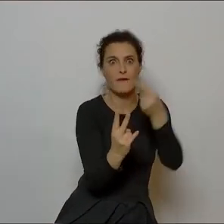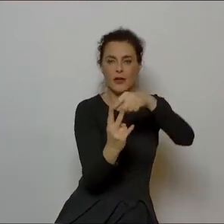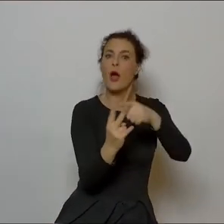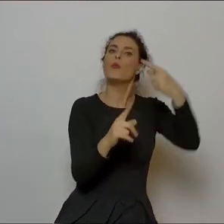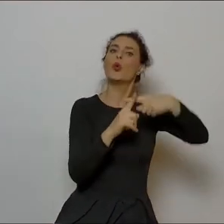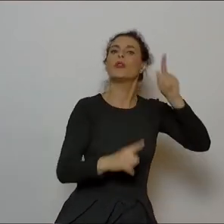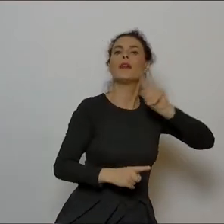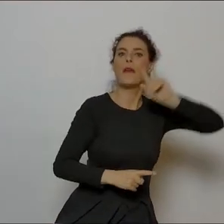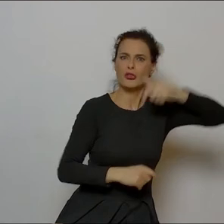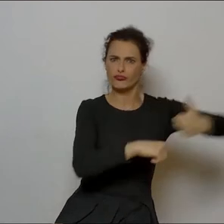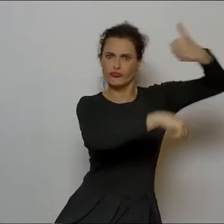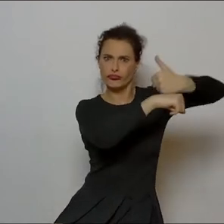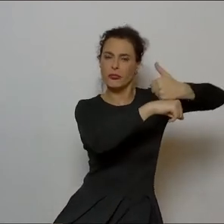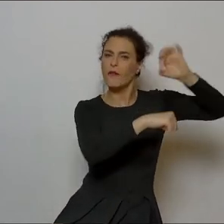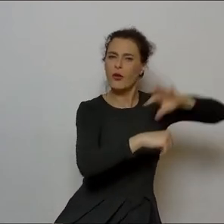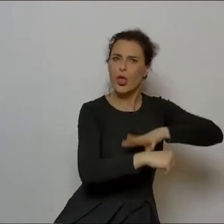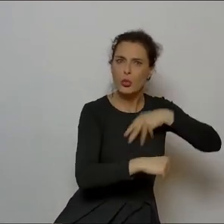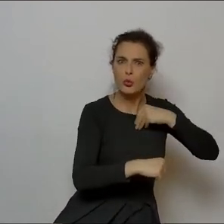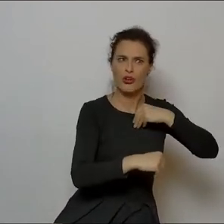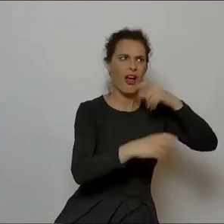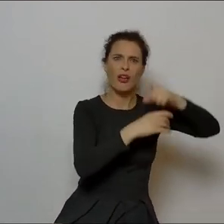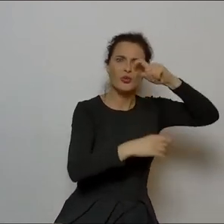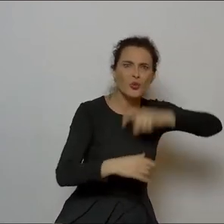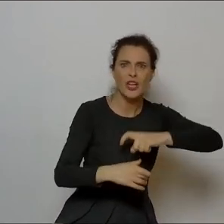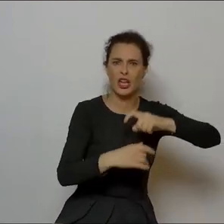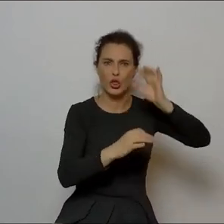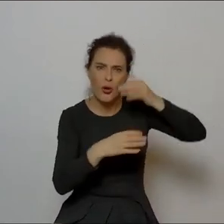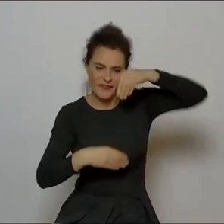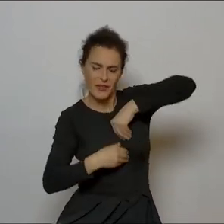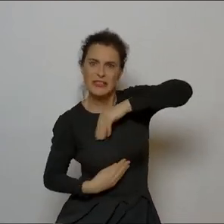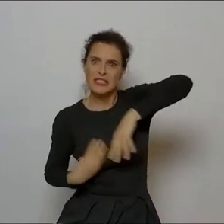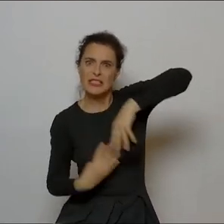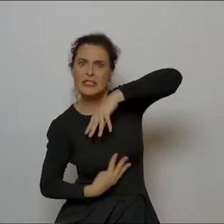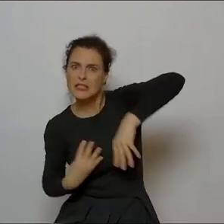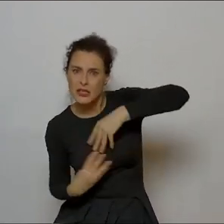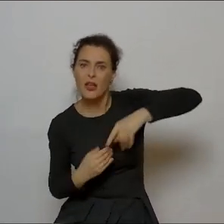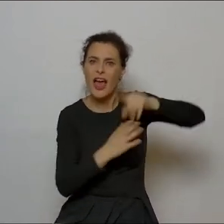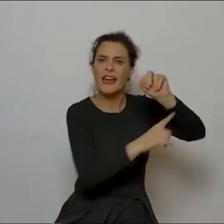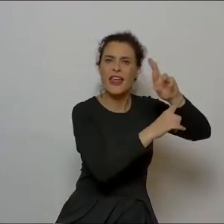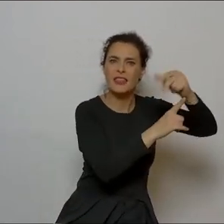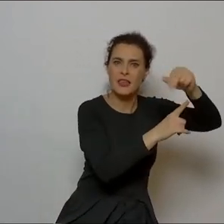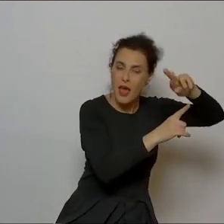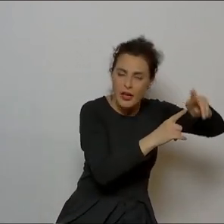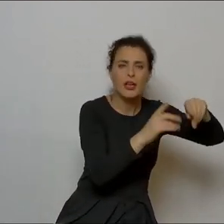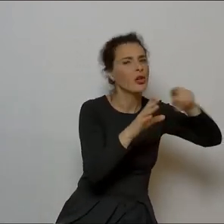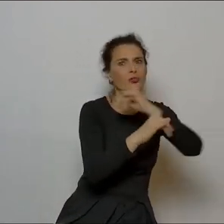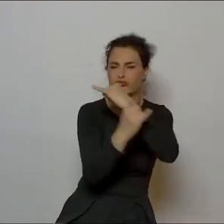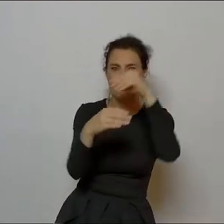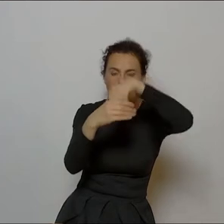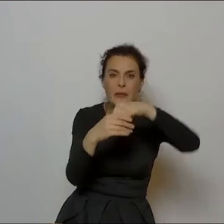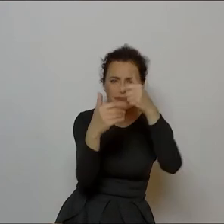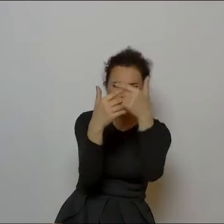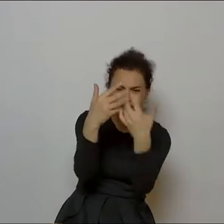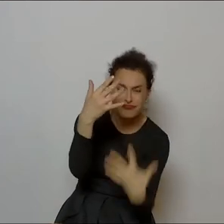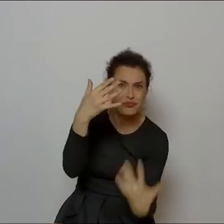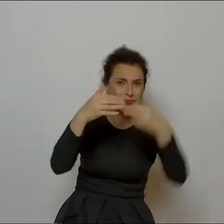Duszę mężczyzny, wodza dobrego, złego, bo właściwie tym złem to jest nawet ten Grodny, a nie wcale Rytiger. I takie różne historie, jak